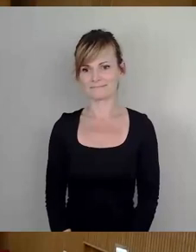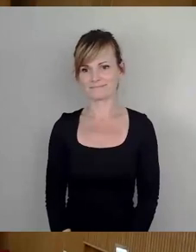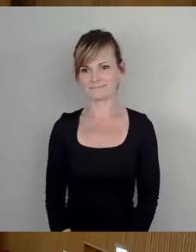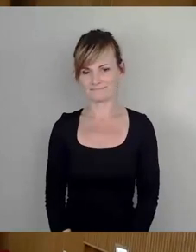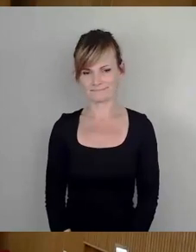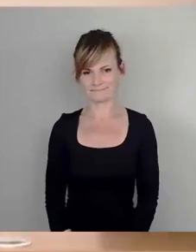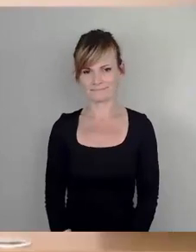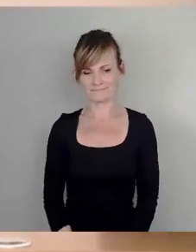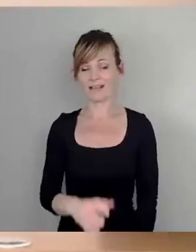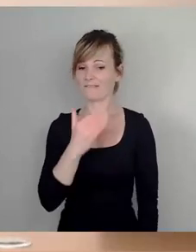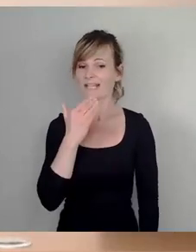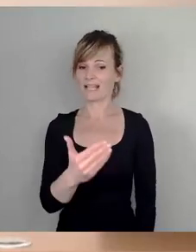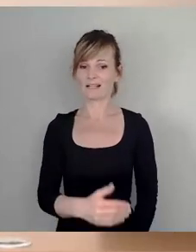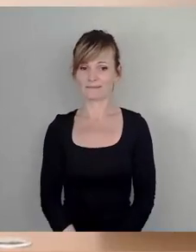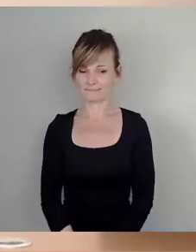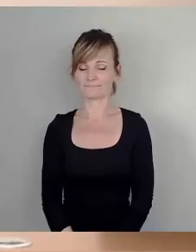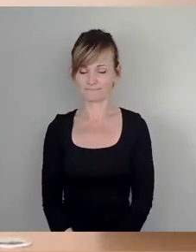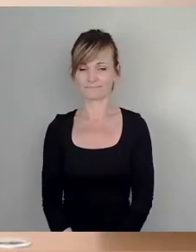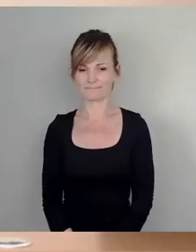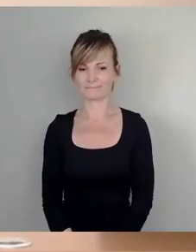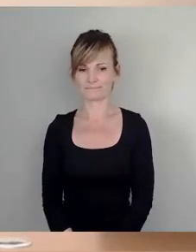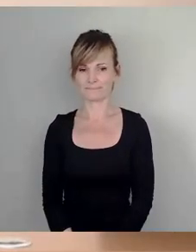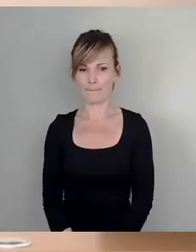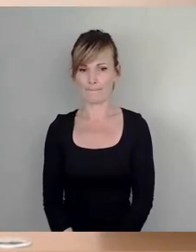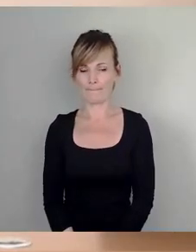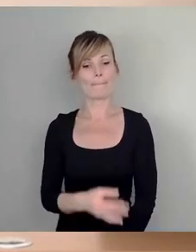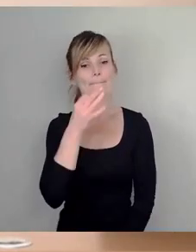Vielen Dank. Dann frage ich mal weiter.